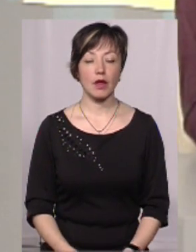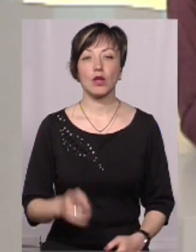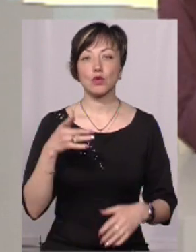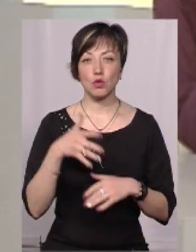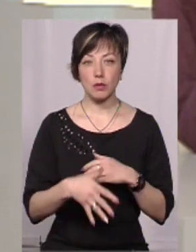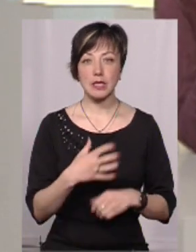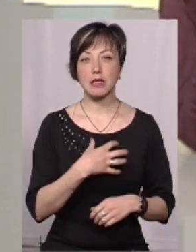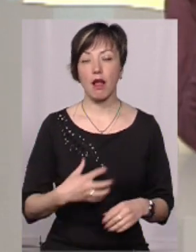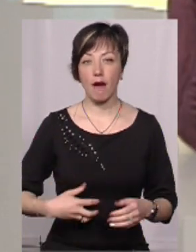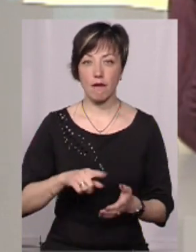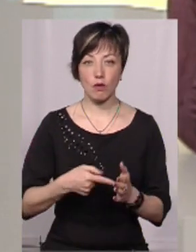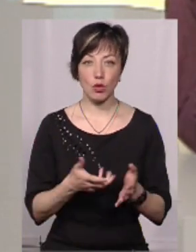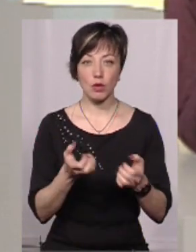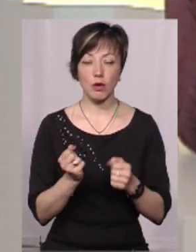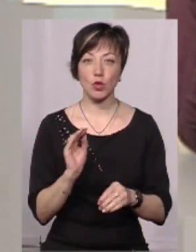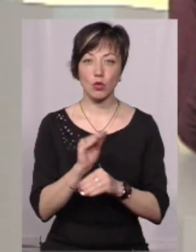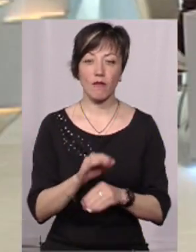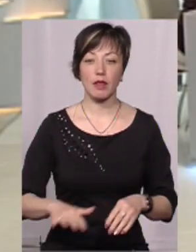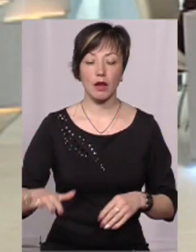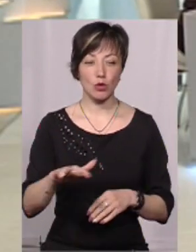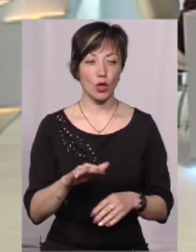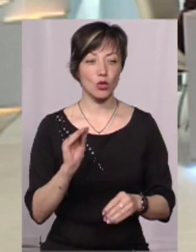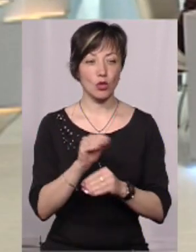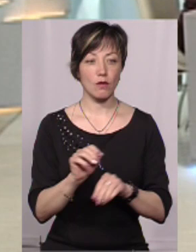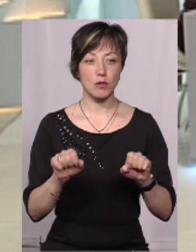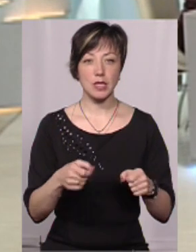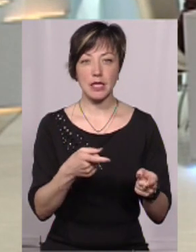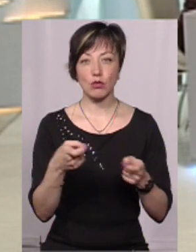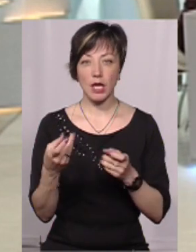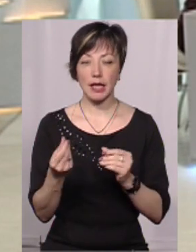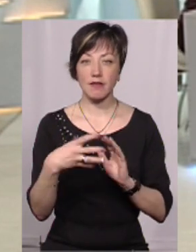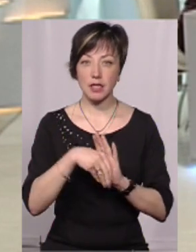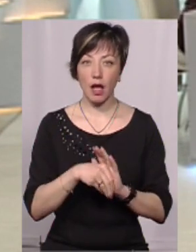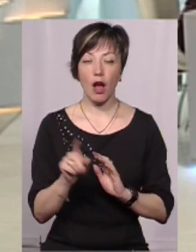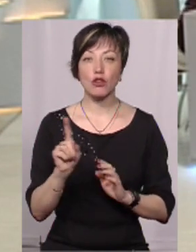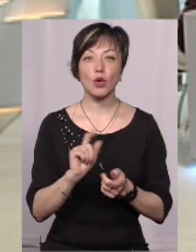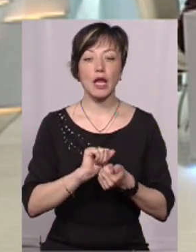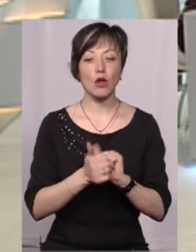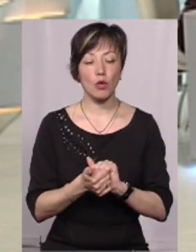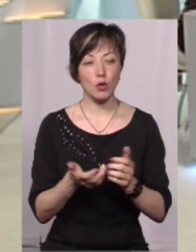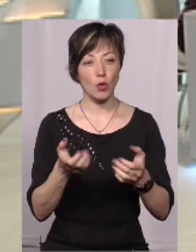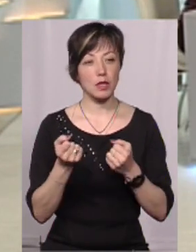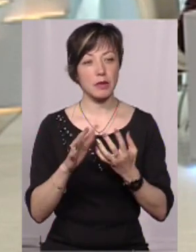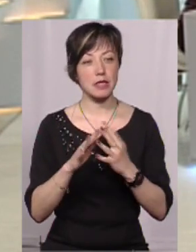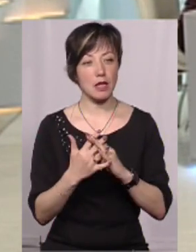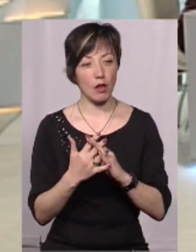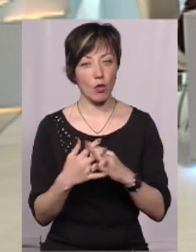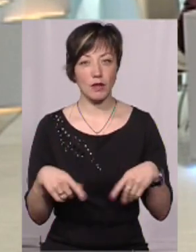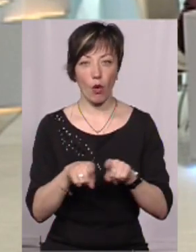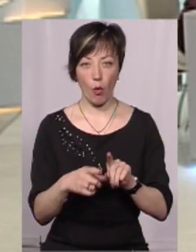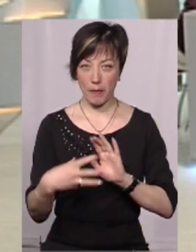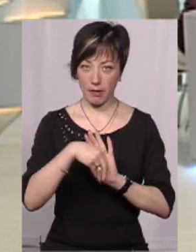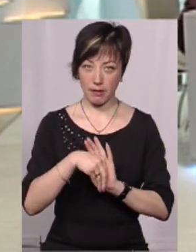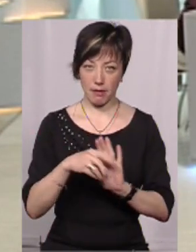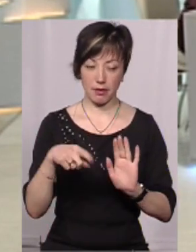Розуміло, що Славута отримала додаткові території і додаткові можливості залучати інвестиції. А що натомість отримує село від такого